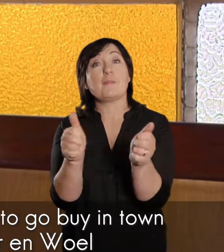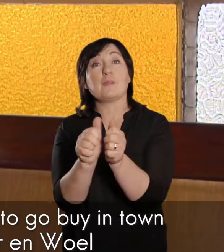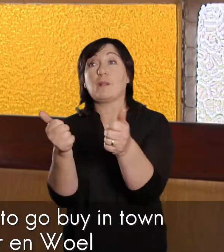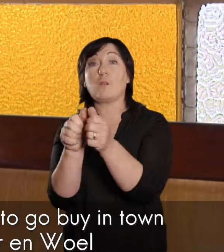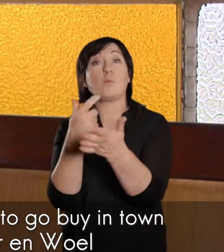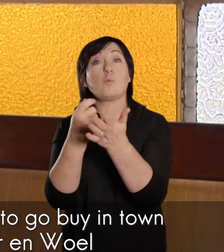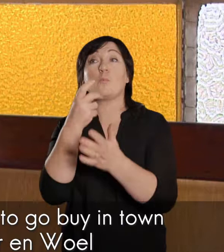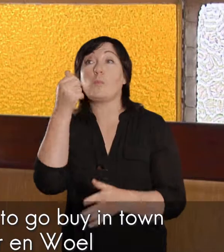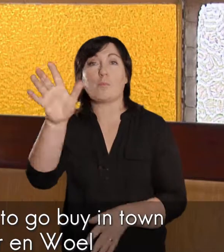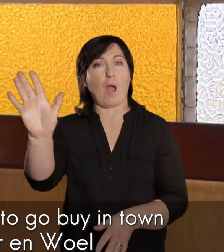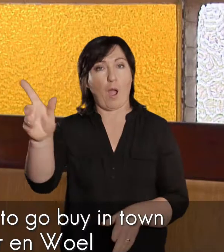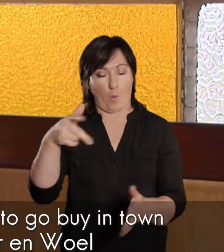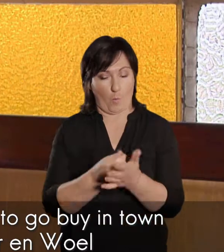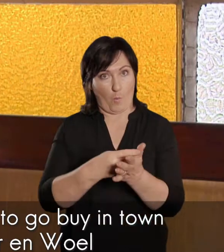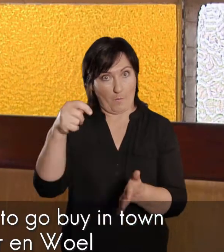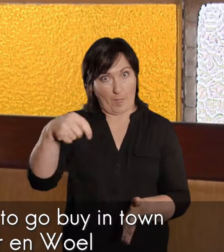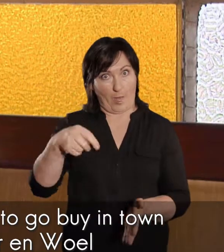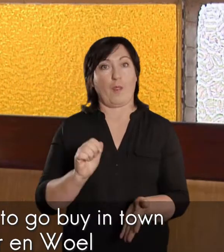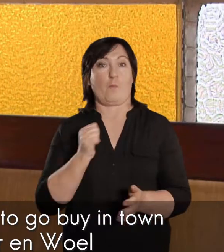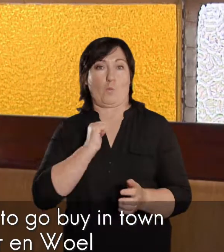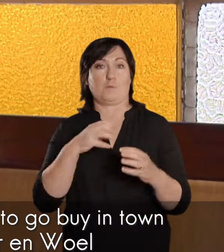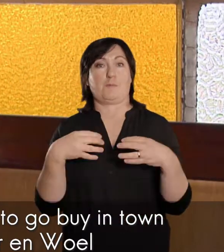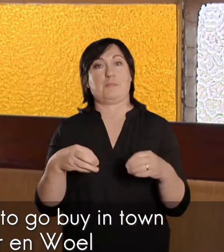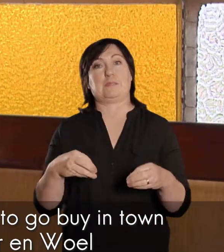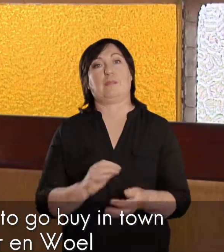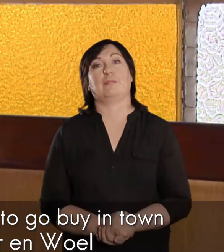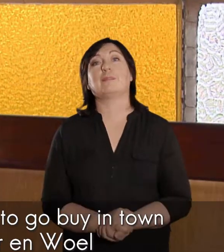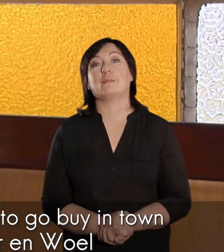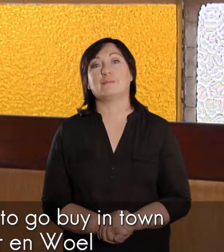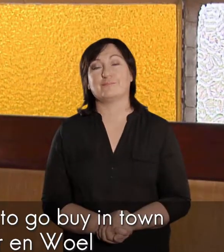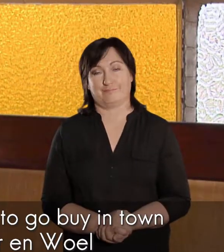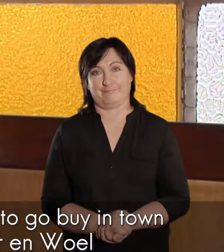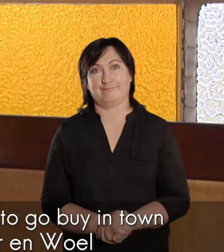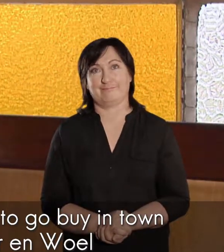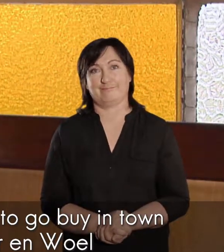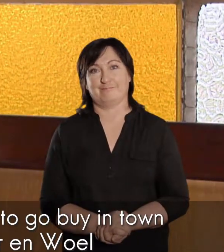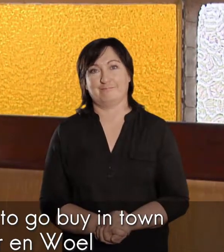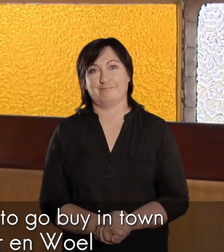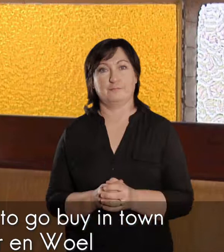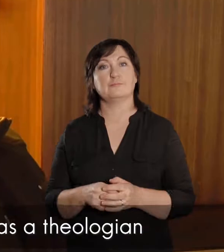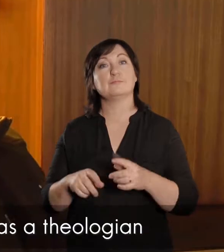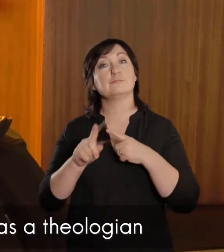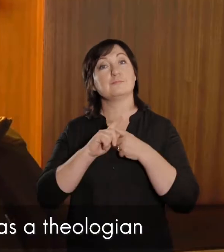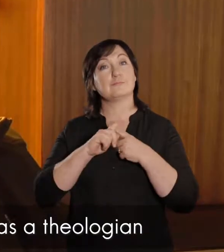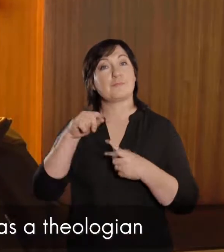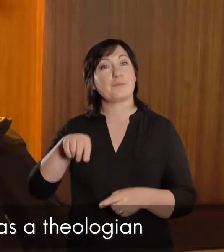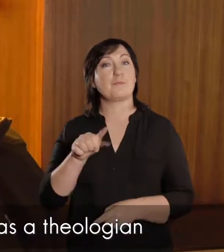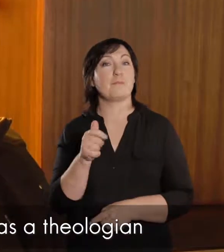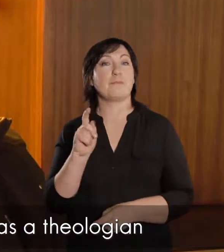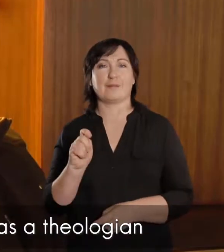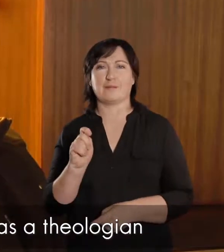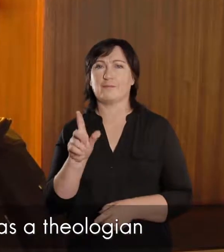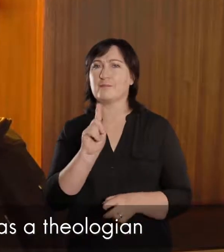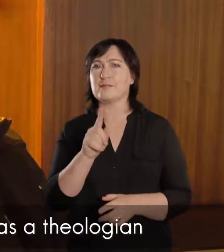verkoop, ook gesê die gemeente, moet nie in dorp gaan koop nie. Hulle moet by, woeker en woel get gaan koop. Donnie Pet